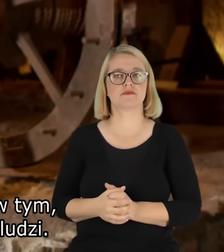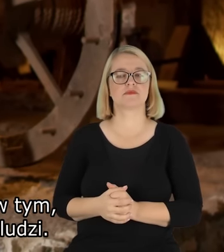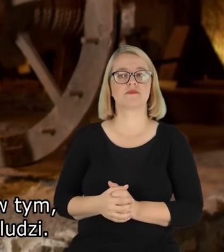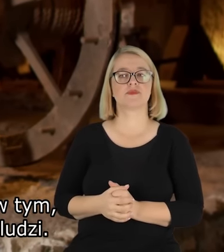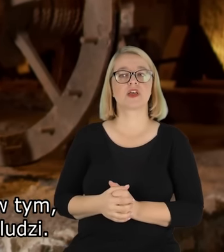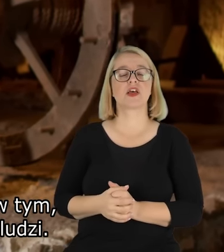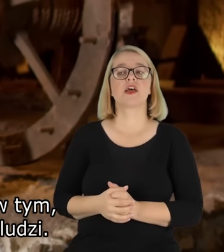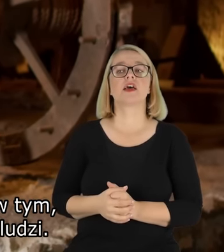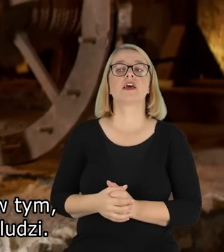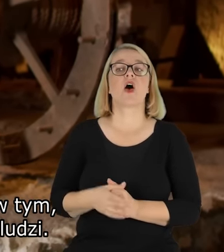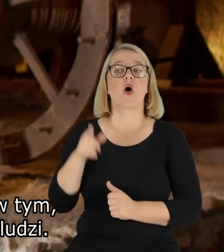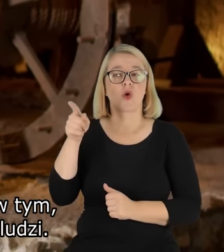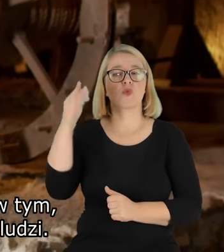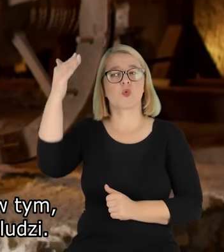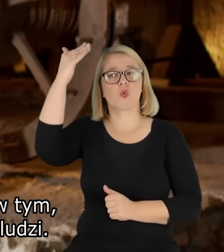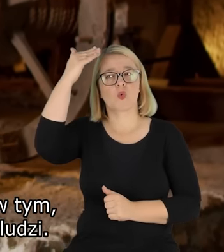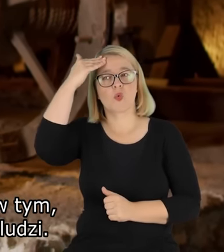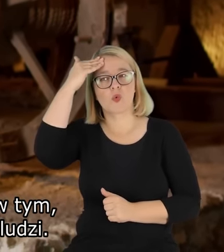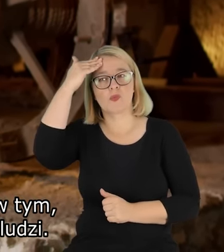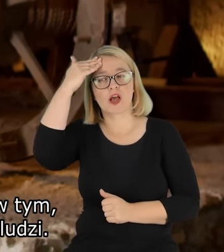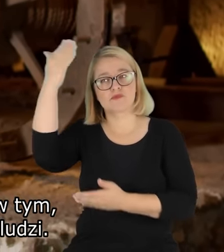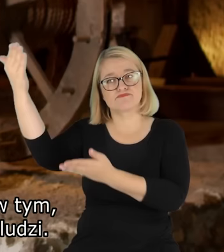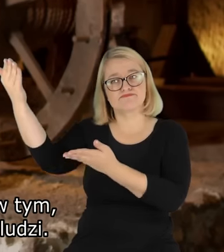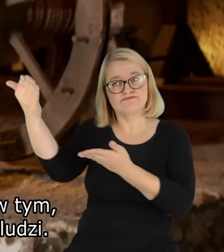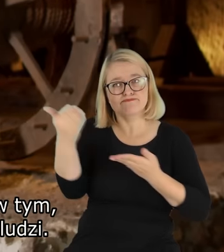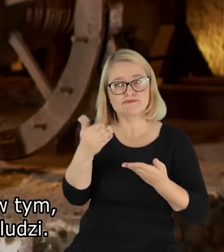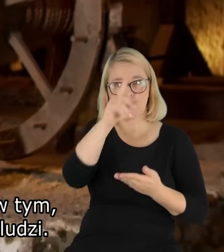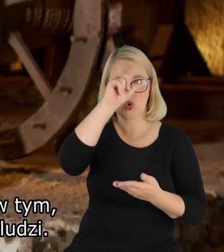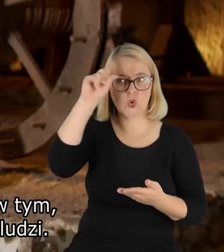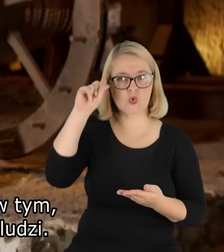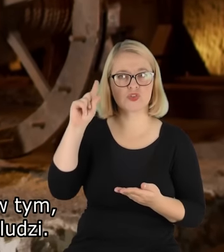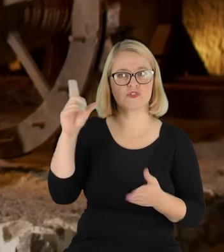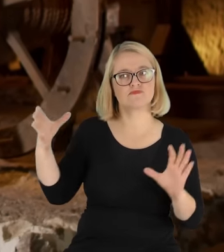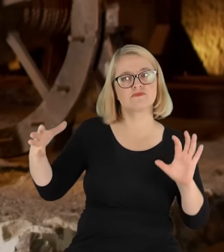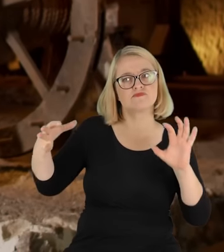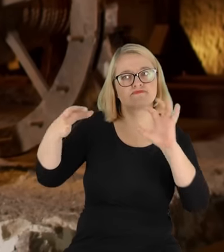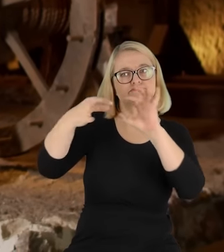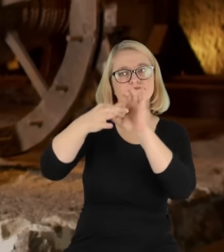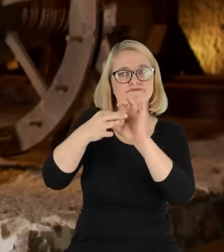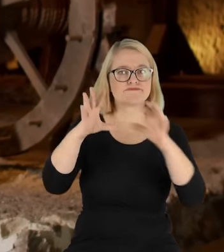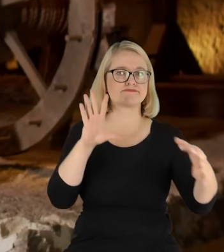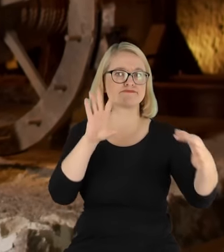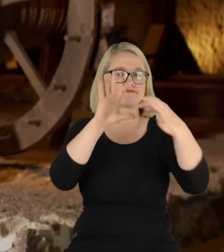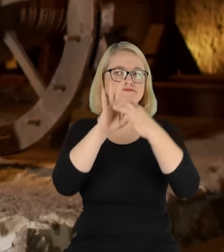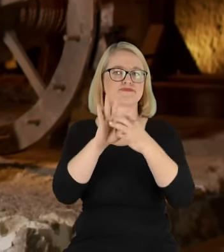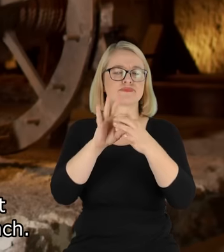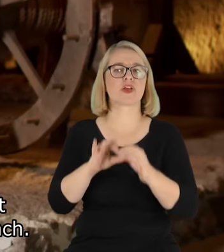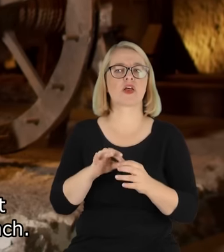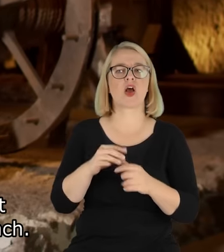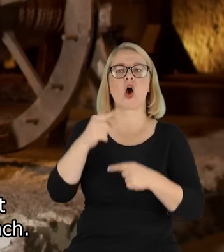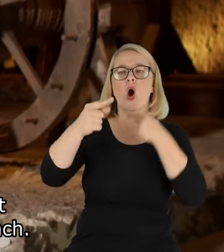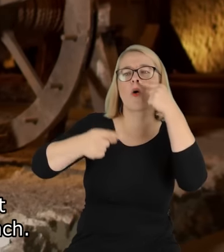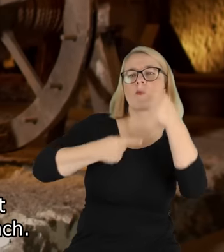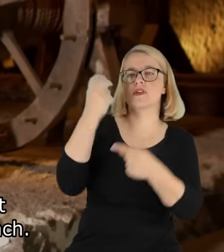w skrócie, tkwiła w tym, że on potrafił sobie zjednoczyć ludzi i zarazić ich pasją.